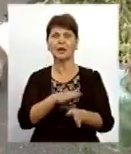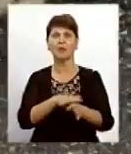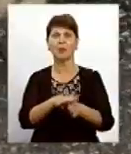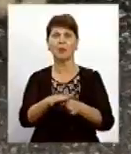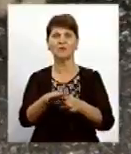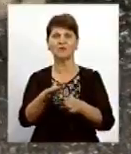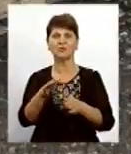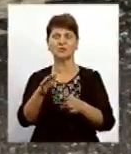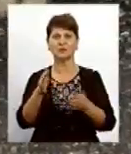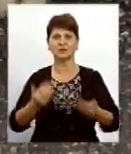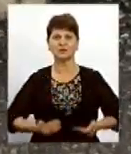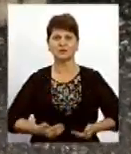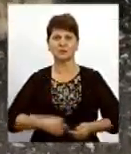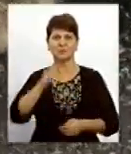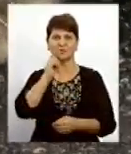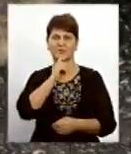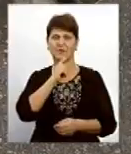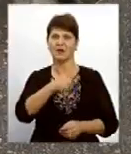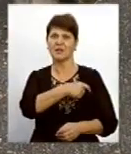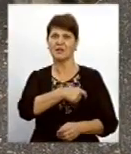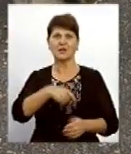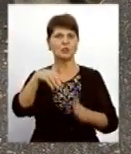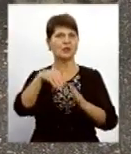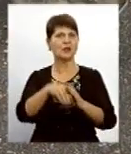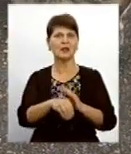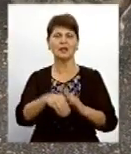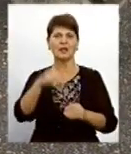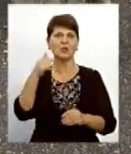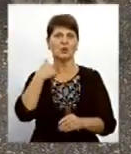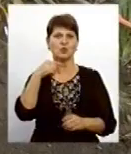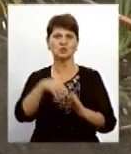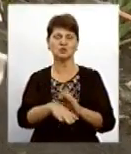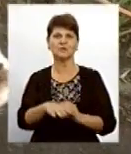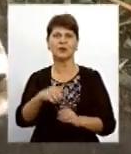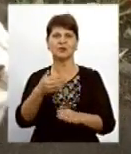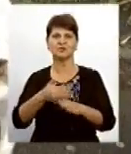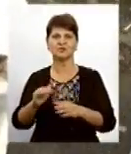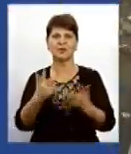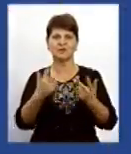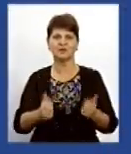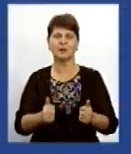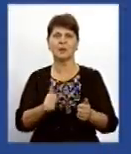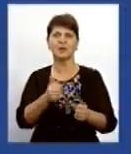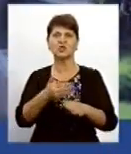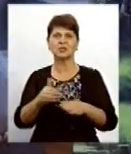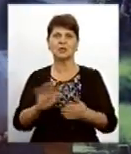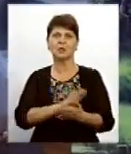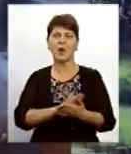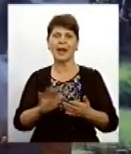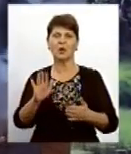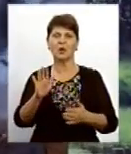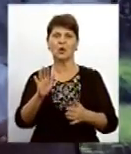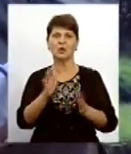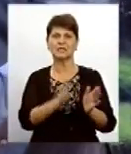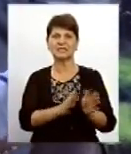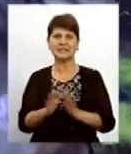Вінниці. Депутати міськради не проголосували за рішення про визнання цих тварин частиною екосистеми. Вінничина